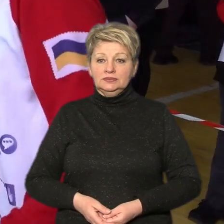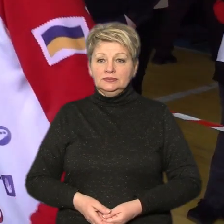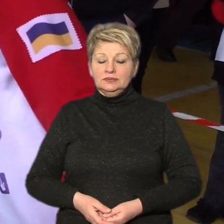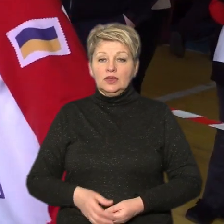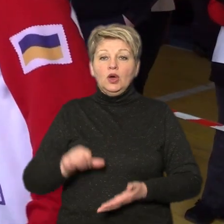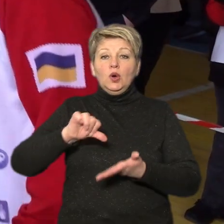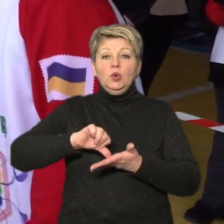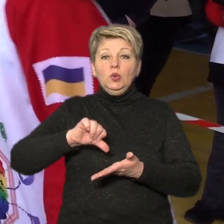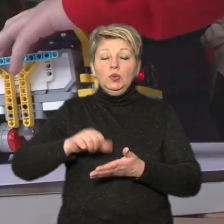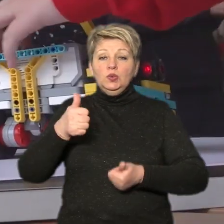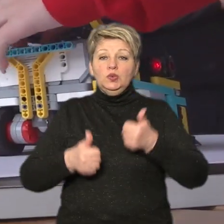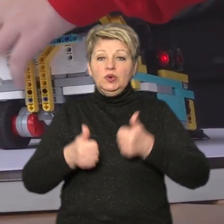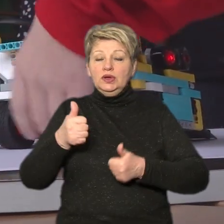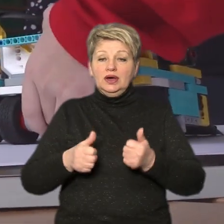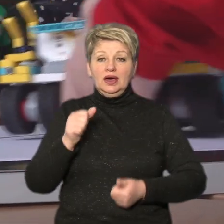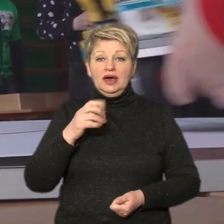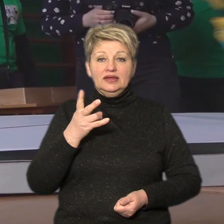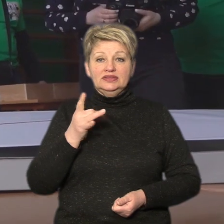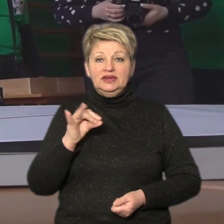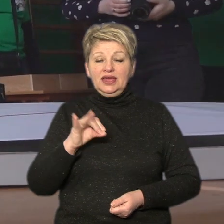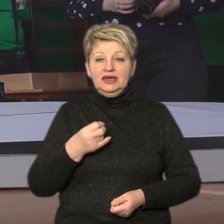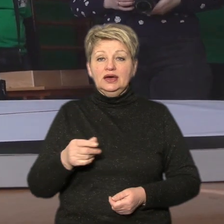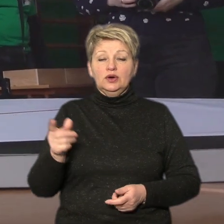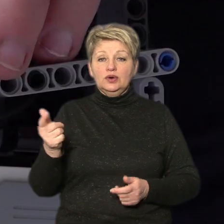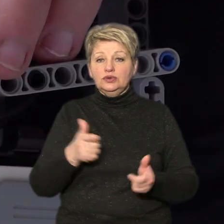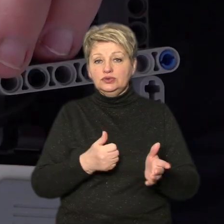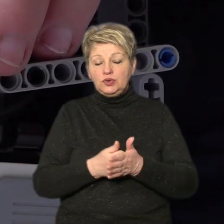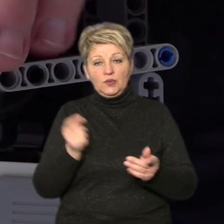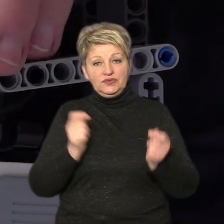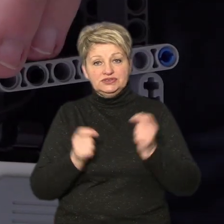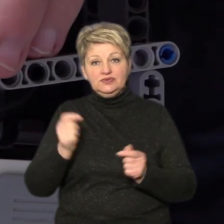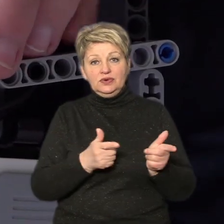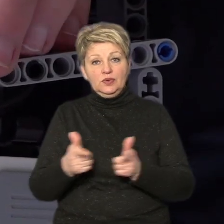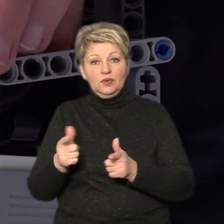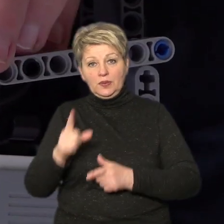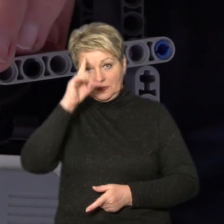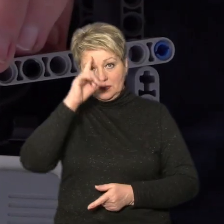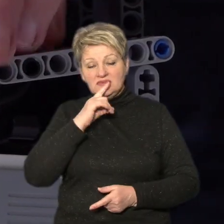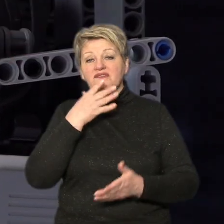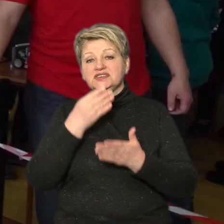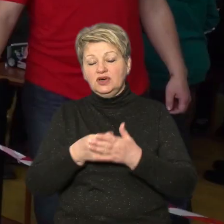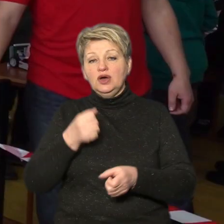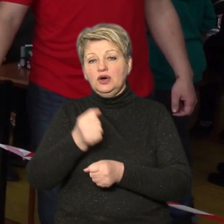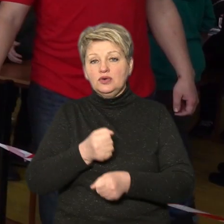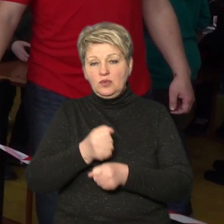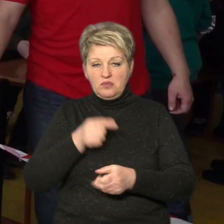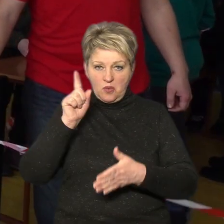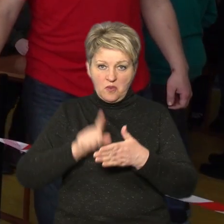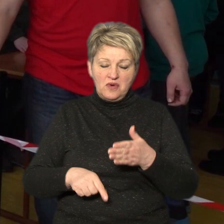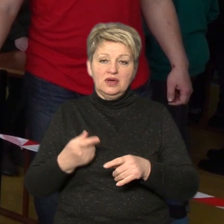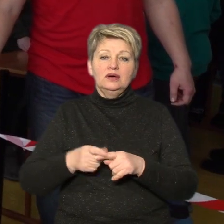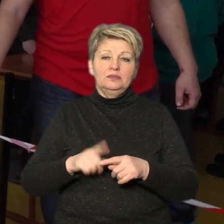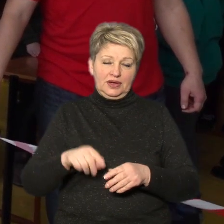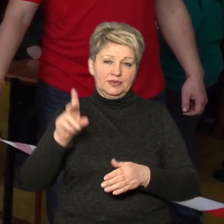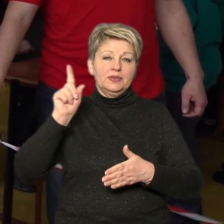Учасник змагань Андрій Іщенко до фестивалю готувався місяць. Каже, у своїй розробці впевнений, тож розраховує на призові місця. Я